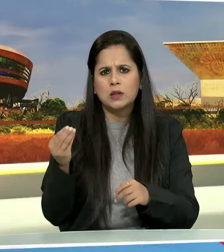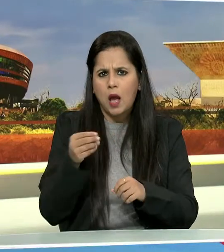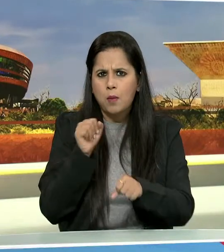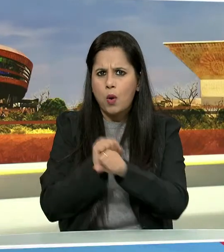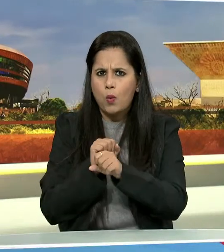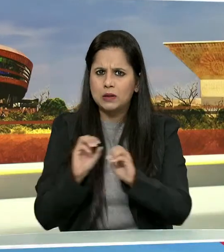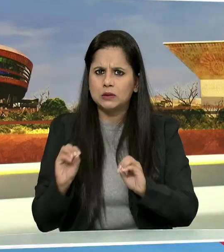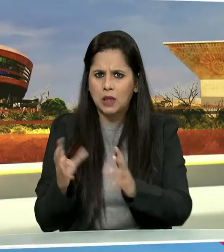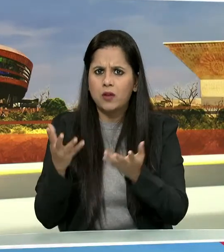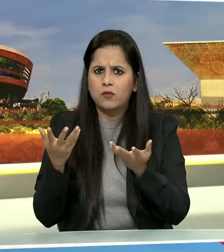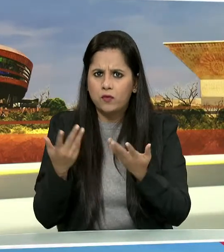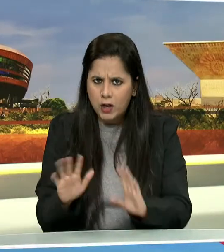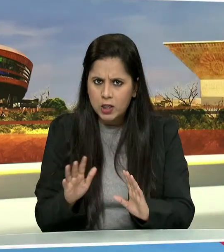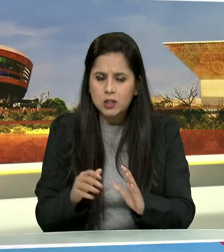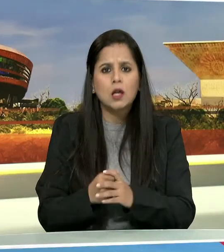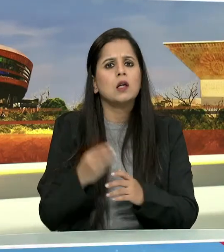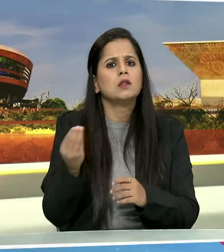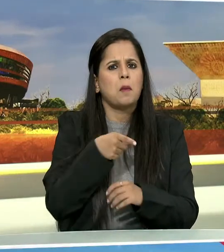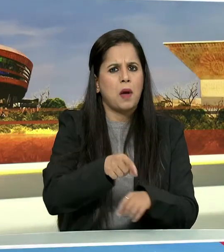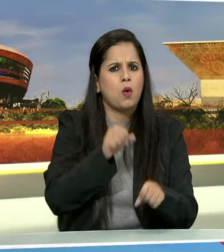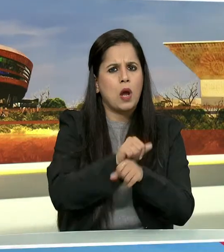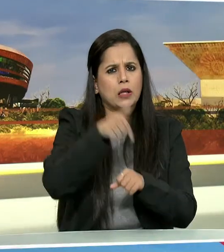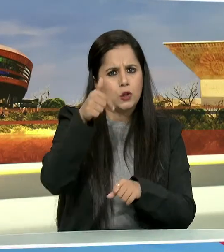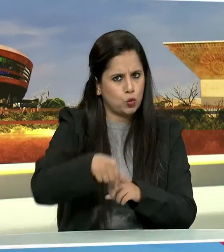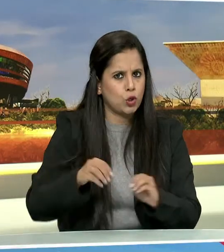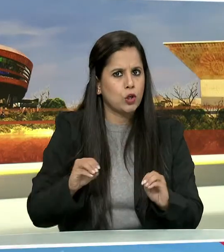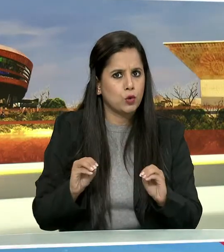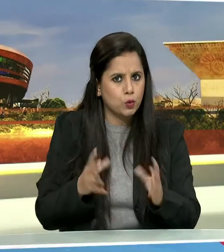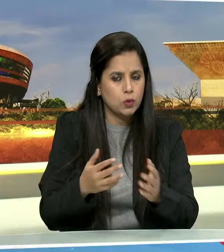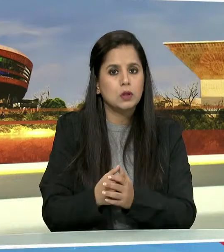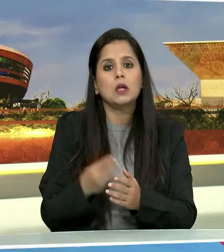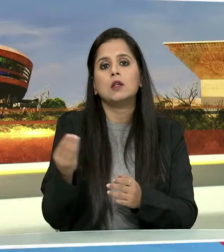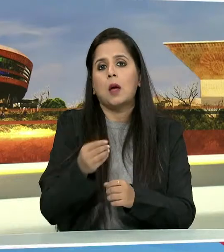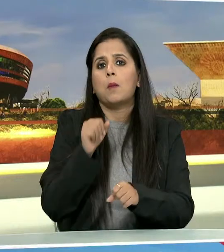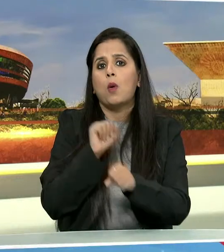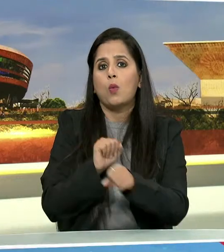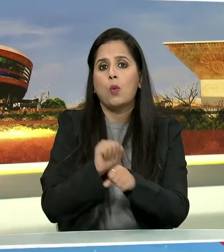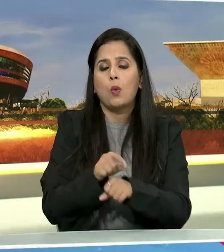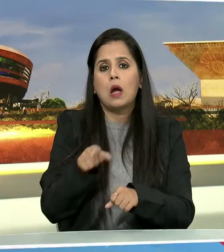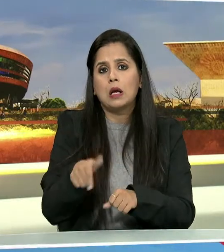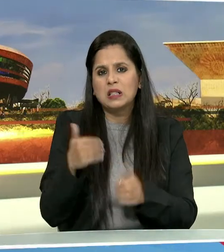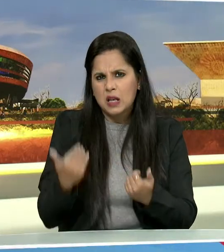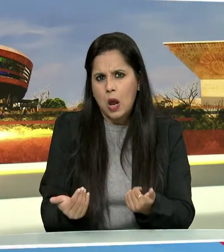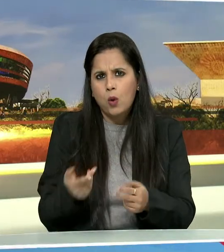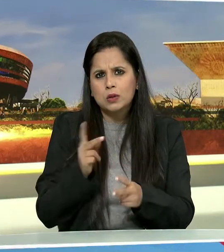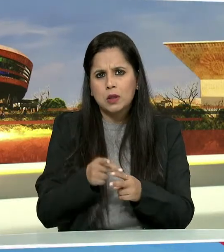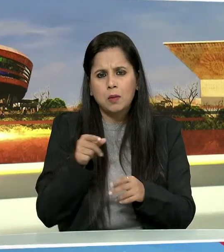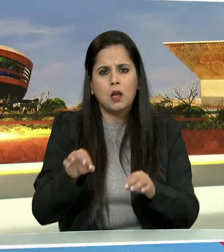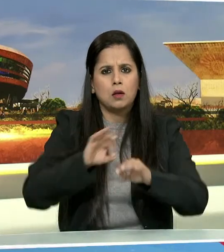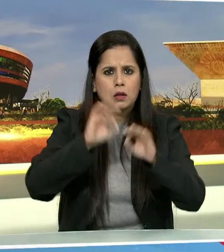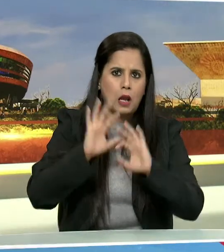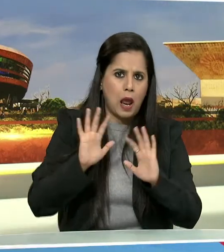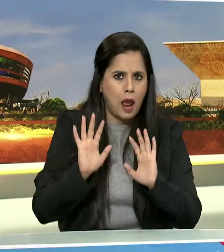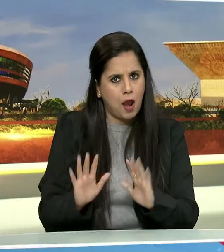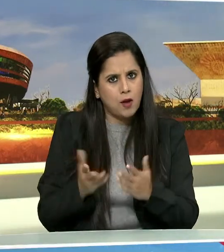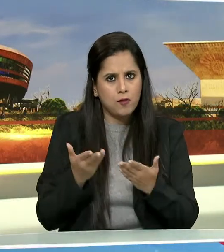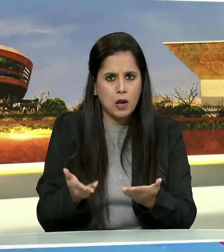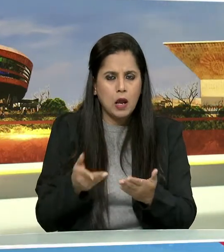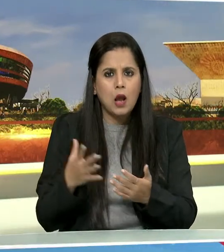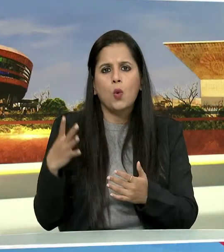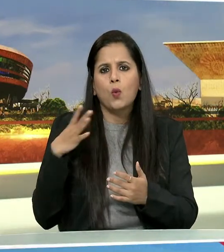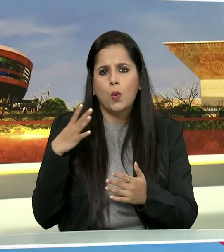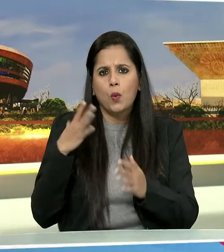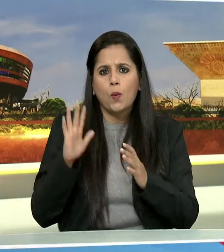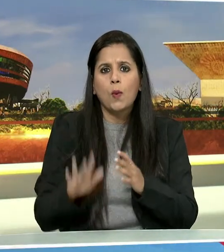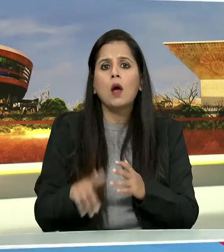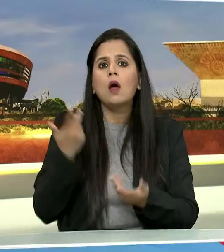शुरू हो गया है कुछ पे आज शुरू हुआ है, कुछ पे अभी भी तैयारी है, इन्तिजार है